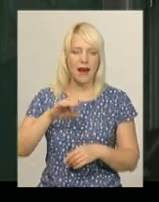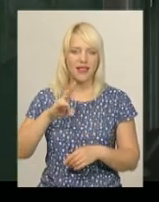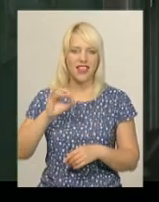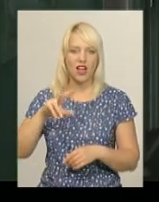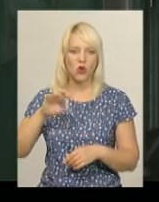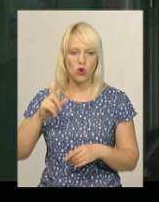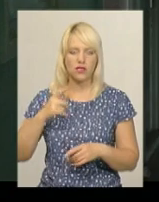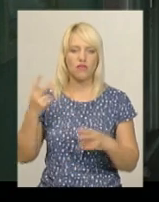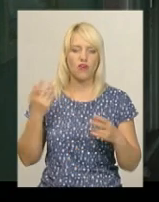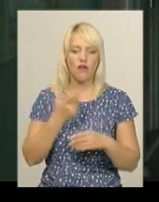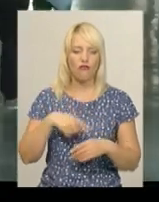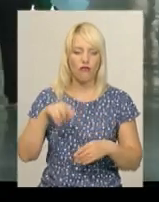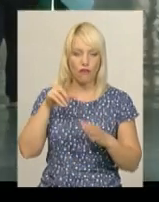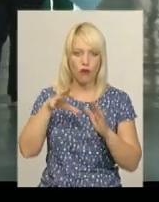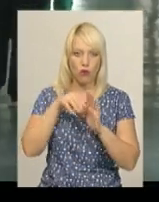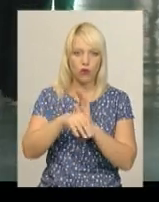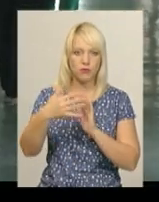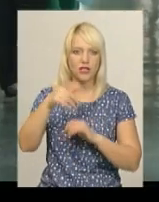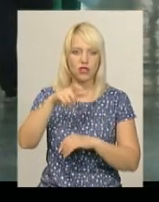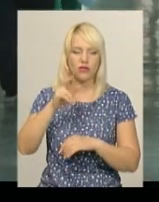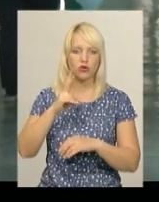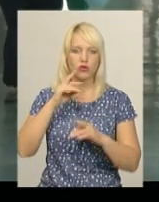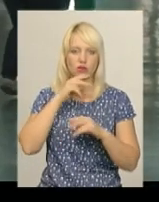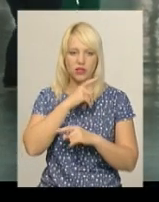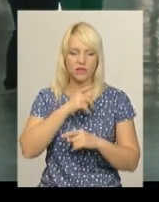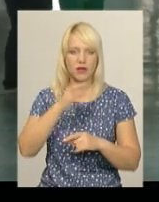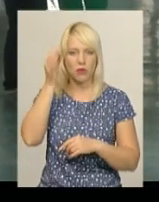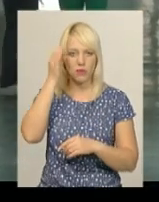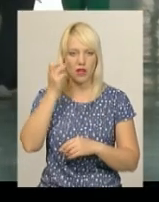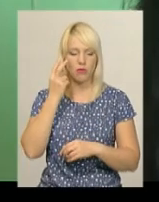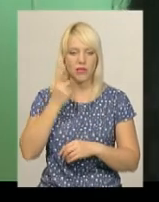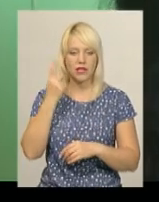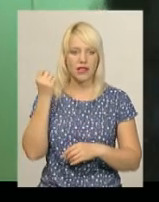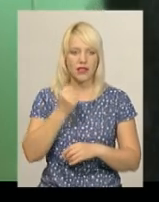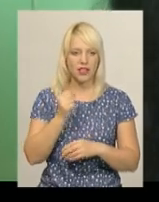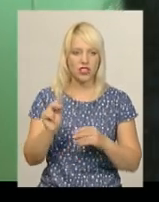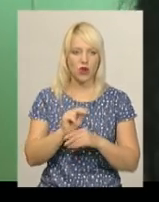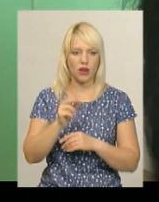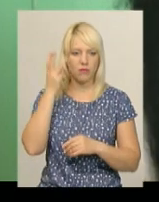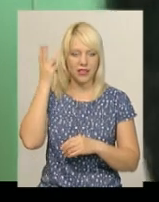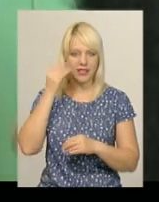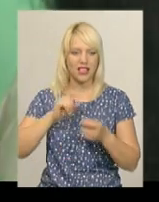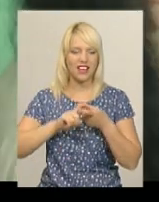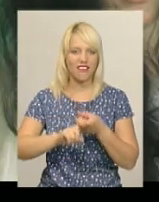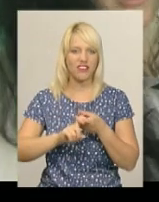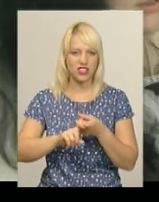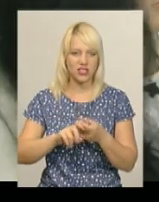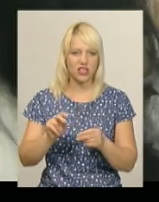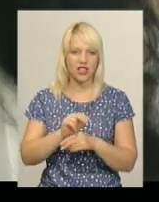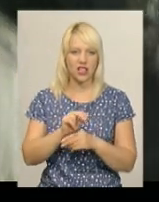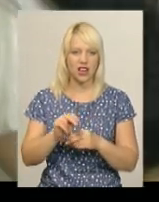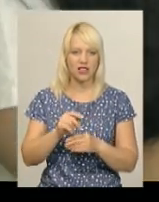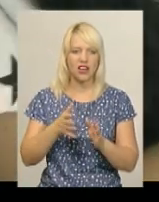поминальних обідах в Ярмолинецькому районі 19 червня. Жінка каже, за тиждень лікування у Хмельницькій інфекційній лікарні витратила більше 10